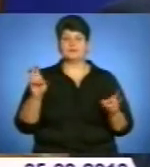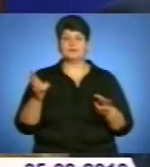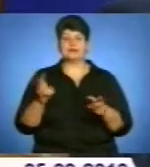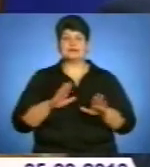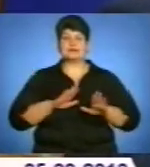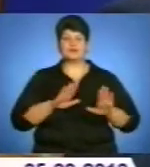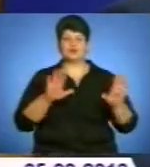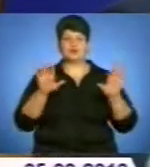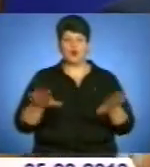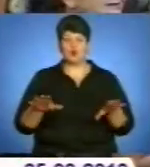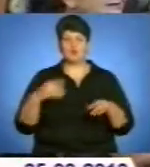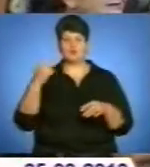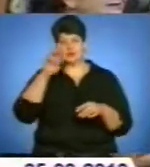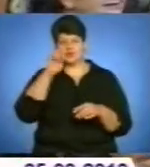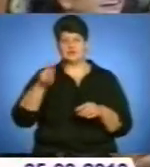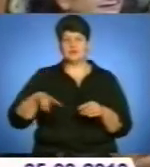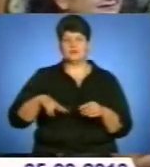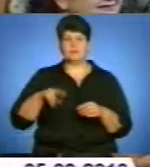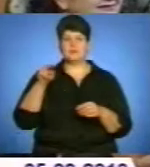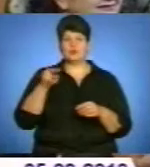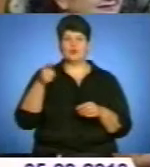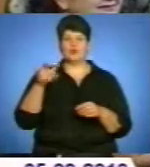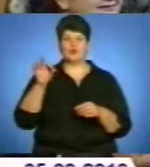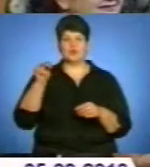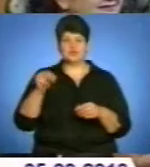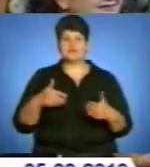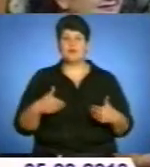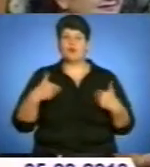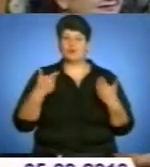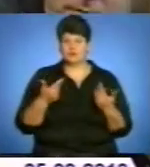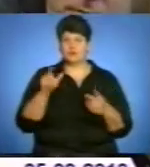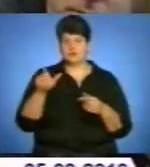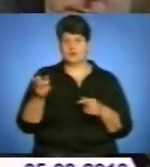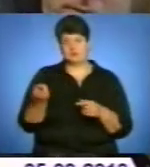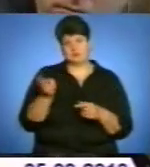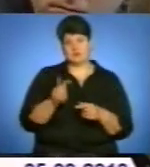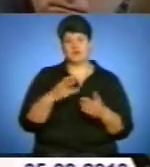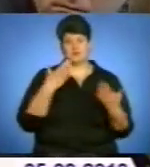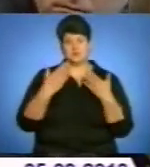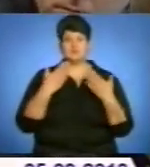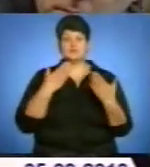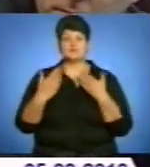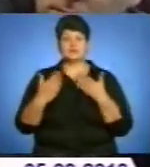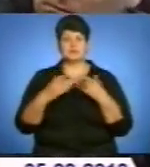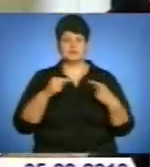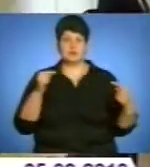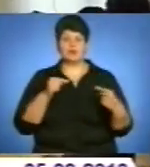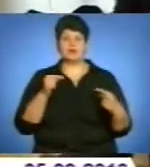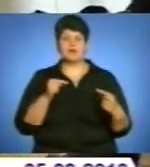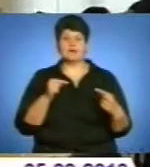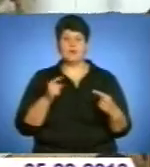заступник голови облдержадміністрації Петро Гоч запропонував присутнім відвідати їх, поспілкуватися з опонентами.